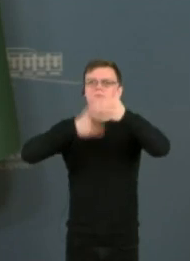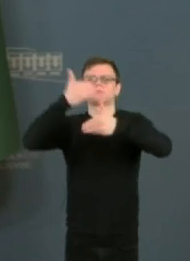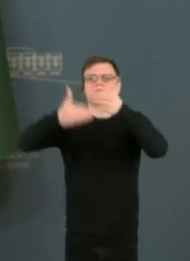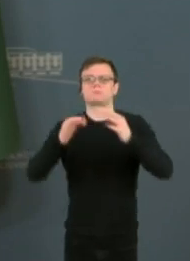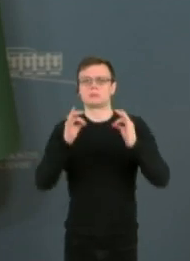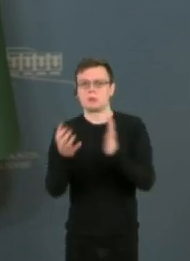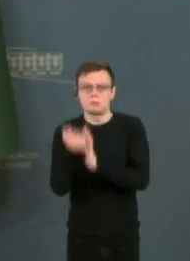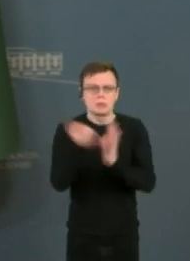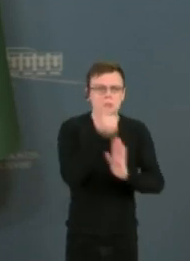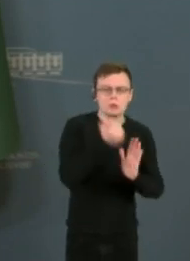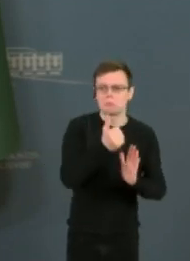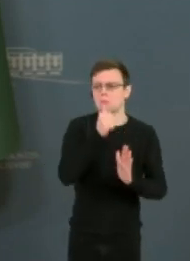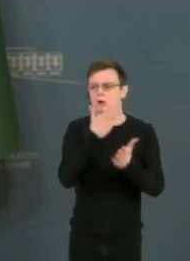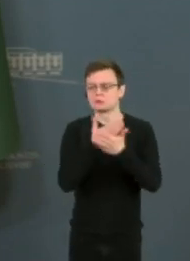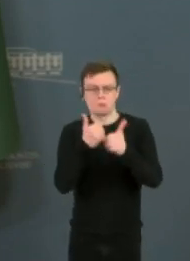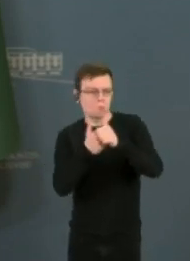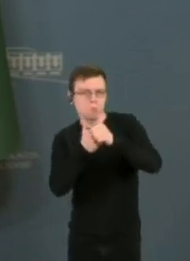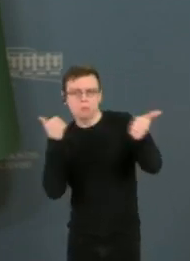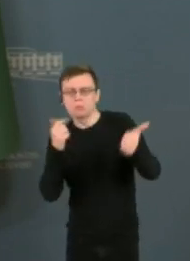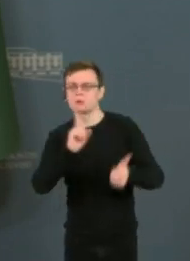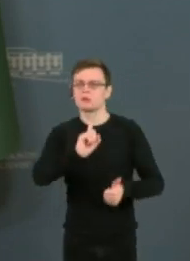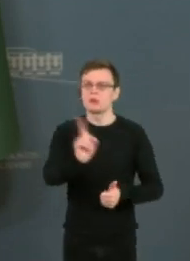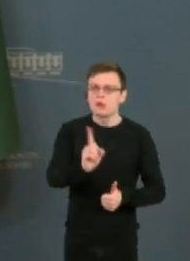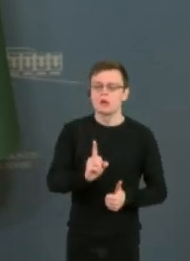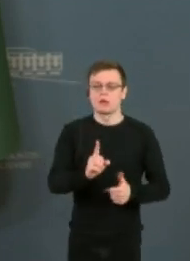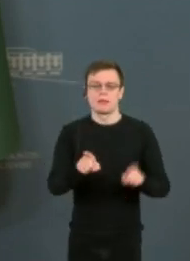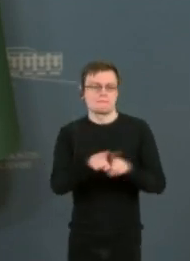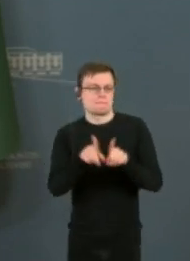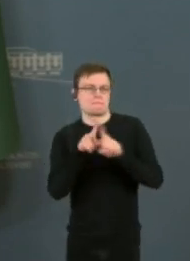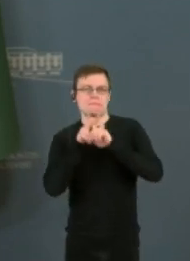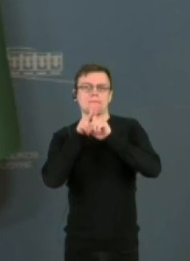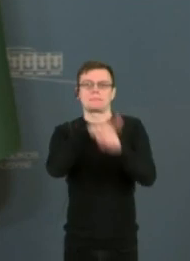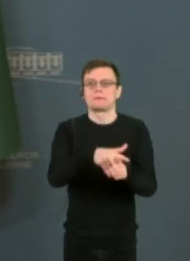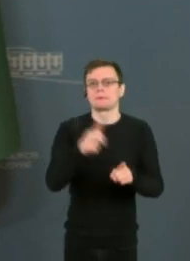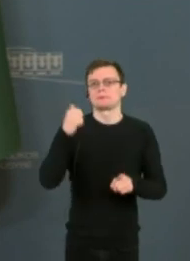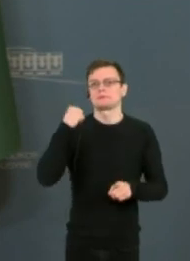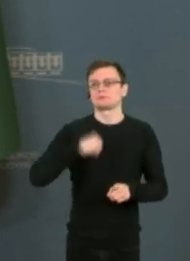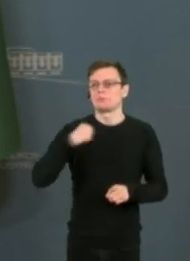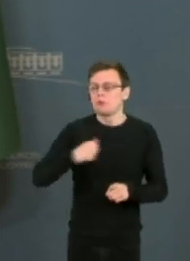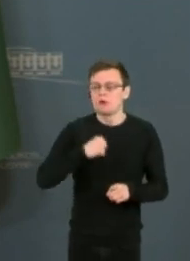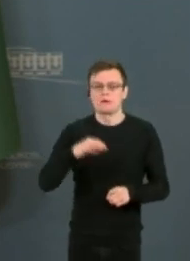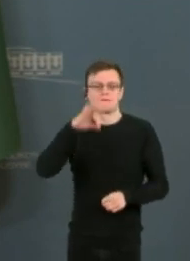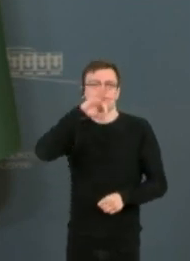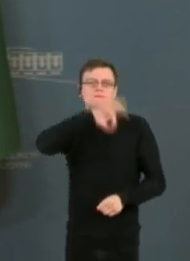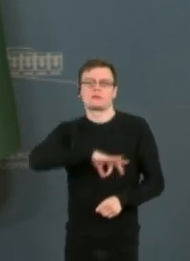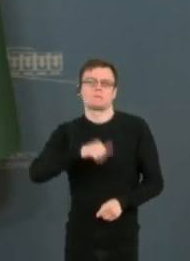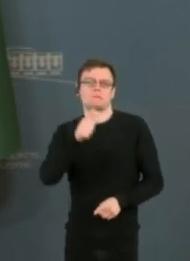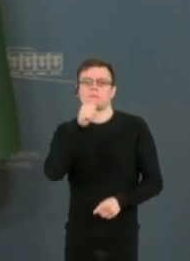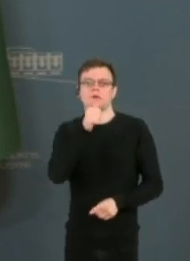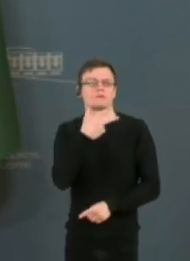nebūtų kažkokių didelių greičių išsiskyrimų, kurie jau apsunkintų tada žmonėms pasinaudojimą, tarkim,